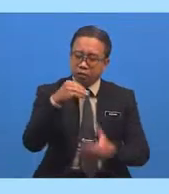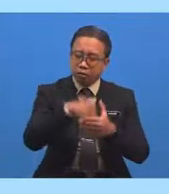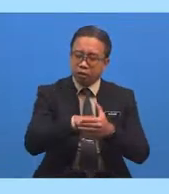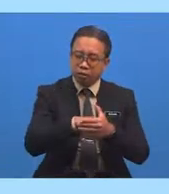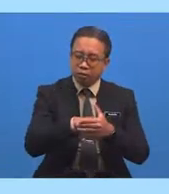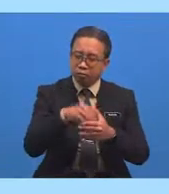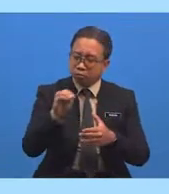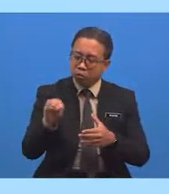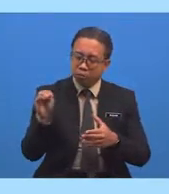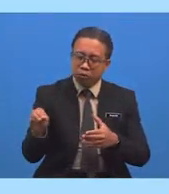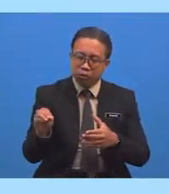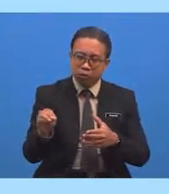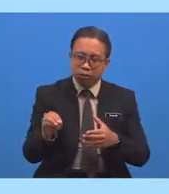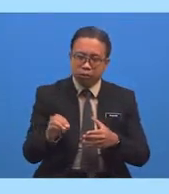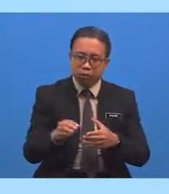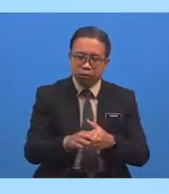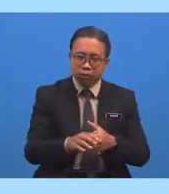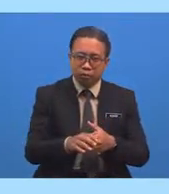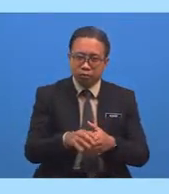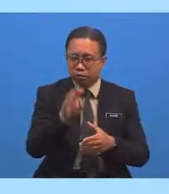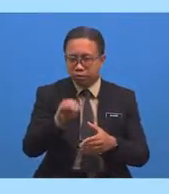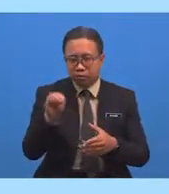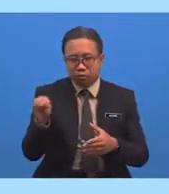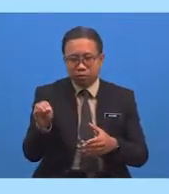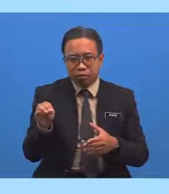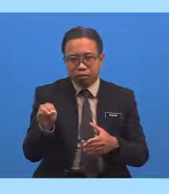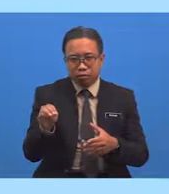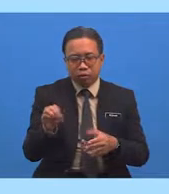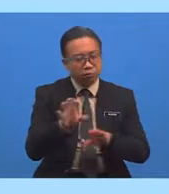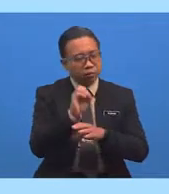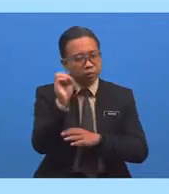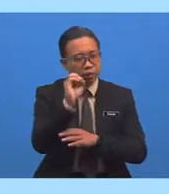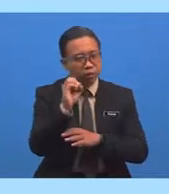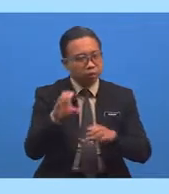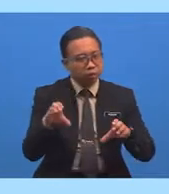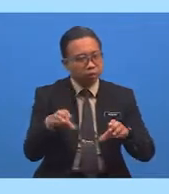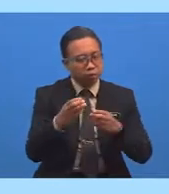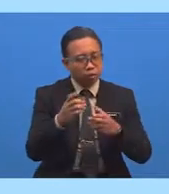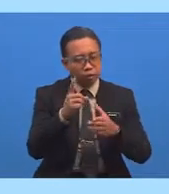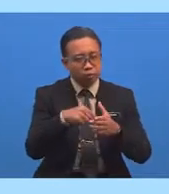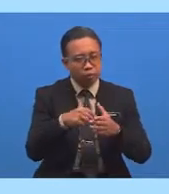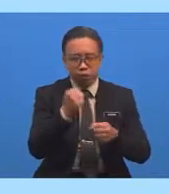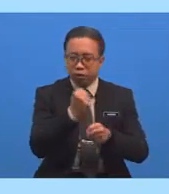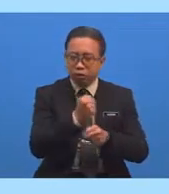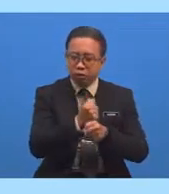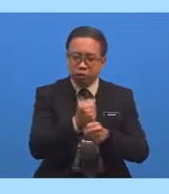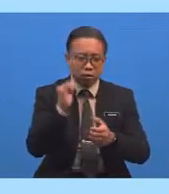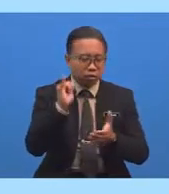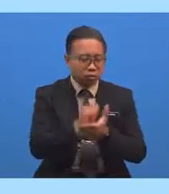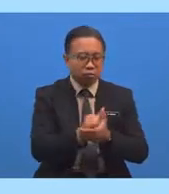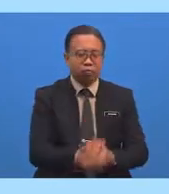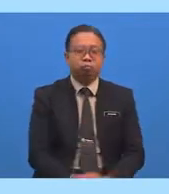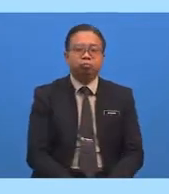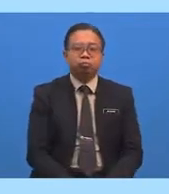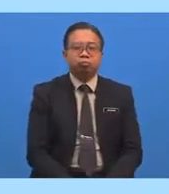Diri Murid-murid Maka Murid-murid Tidak Melakukan Pekerjaan Tersebut